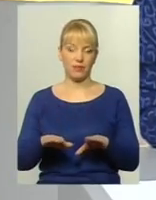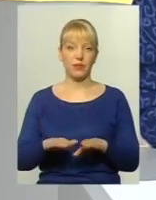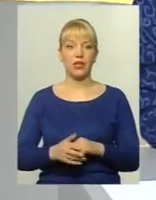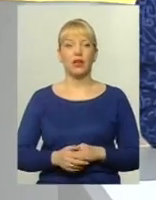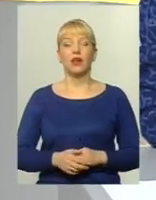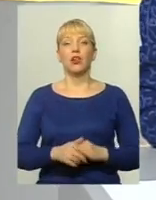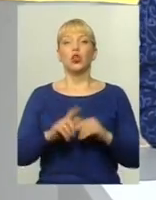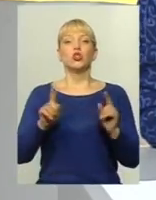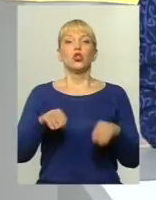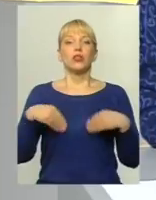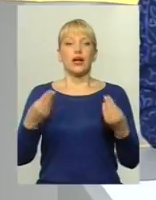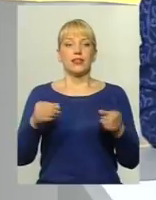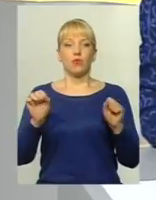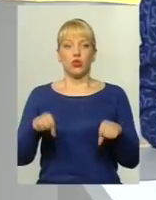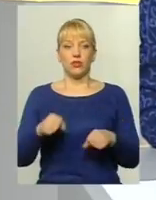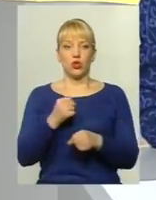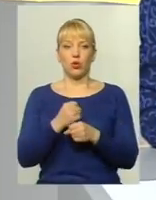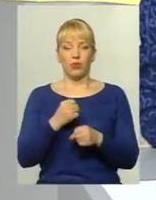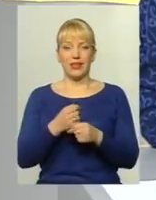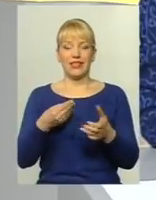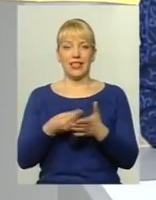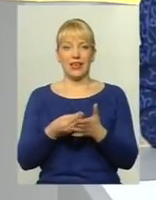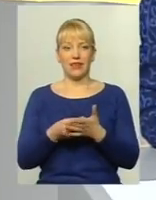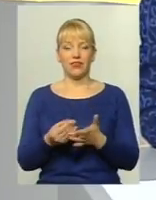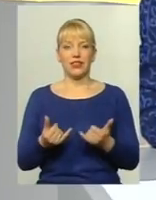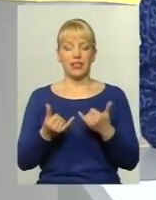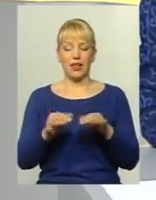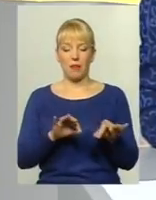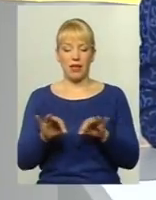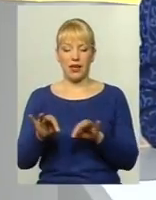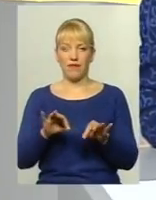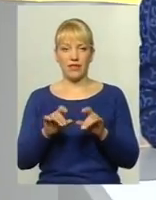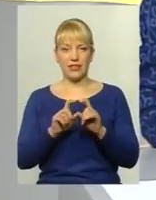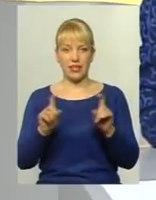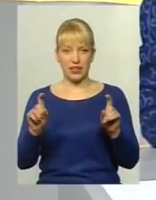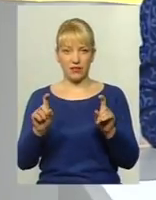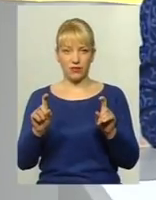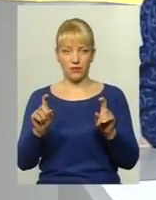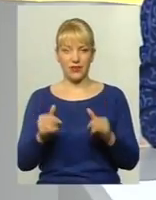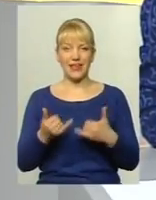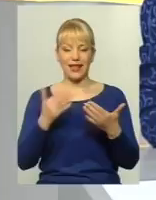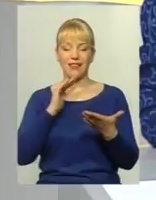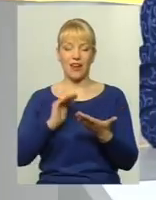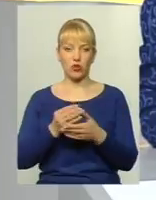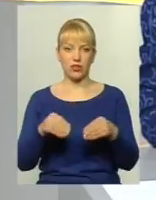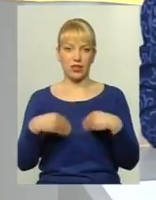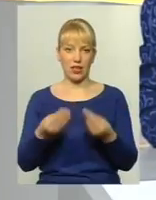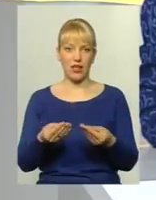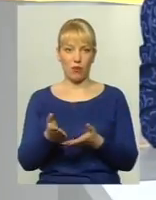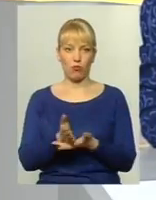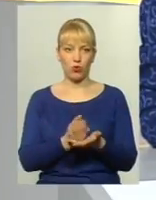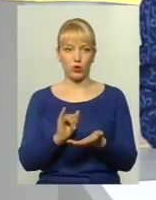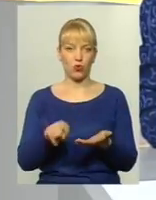що дасть можливість зробити тариф для перевізників, для якості надання послуг в місті